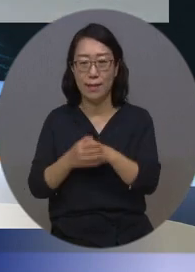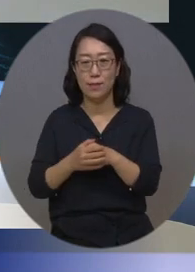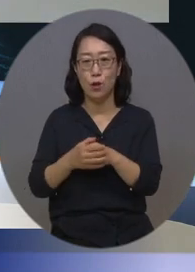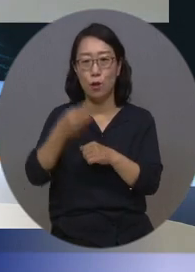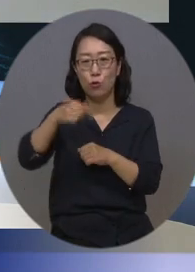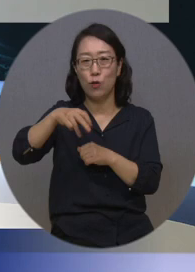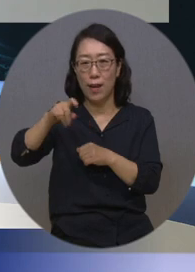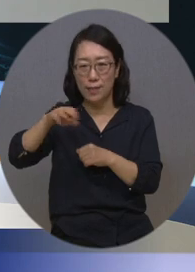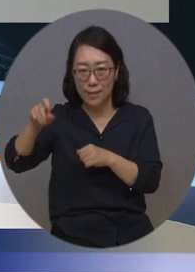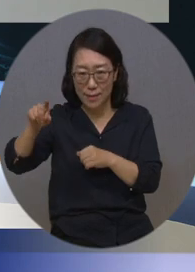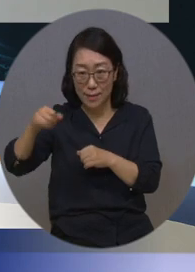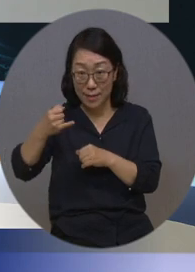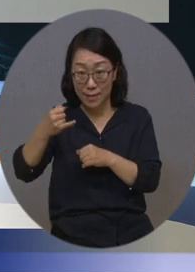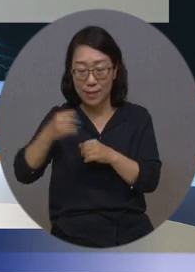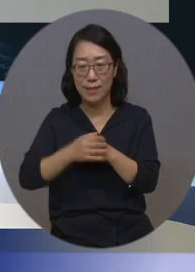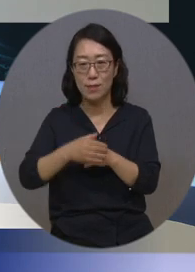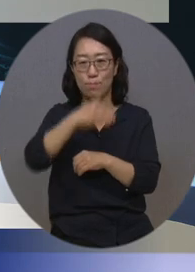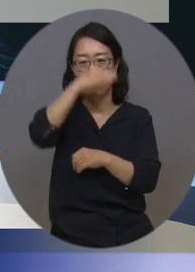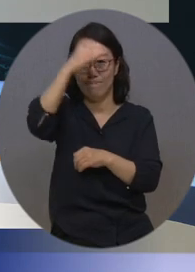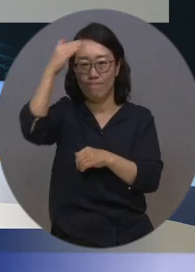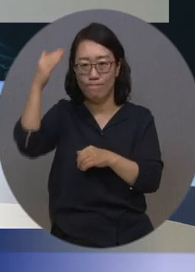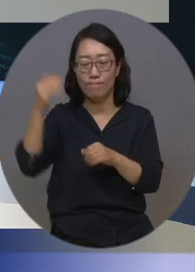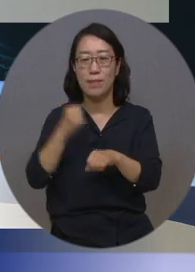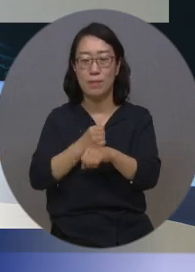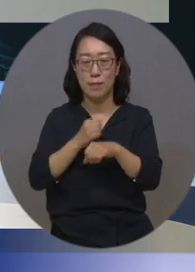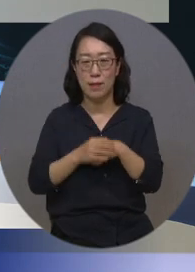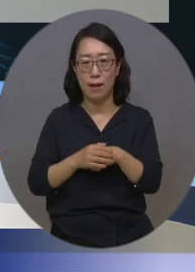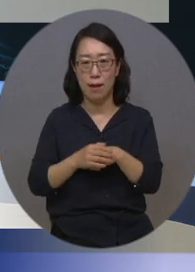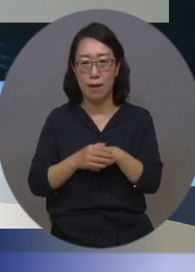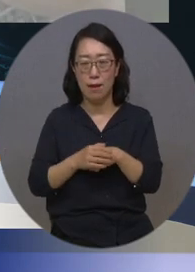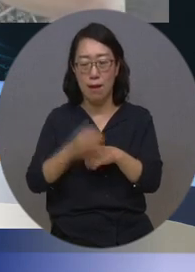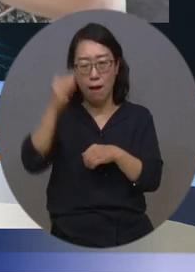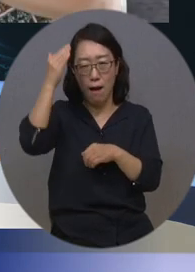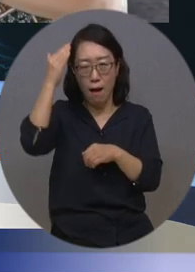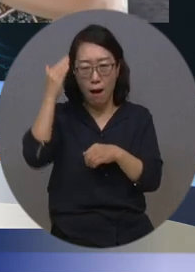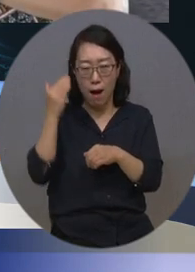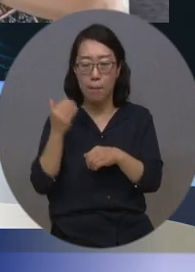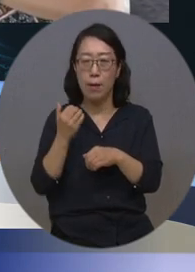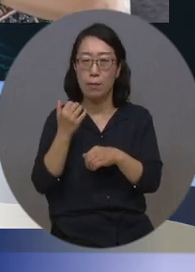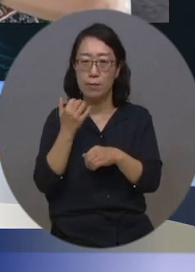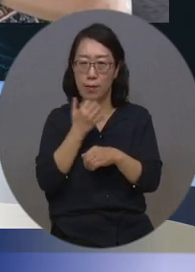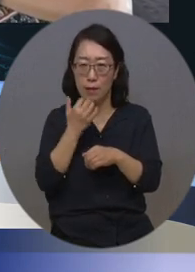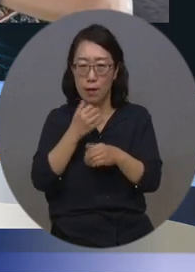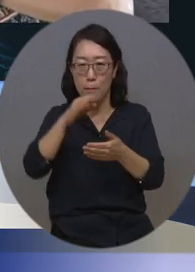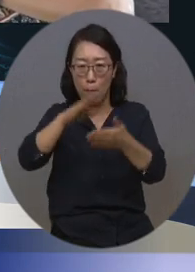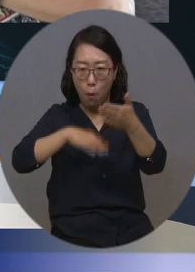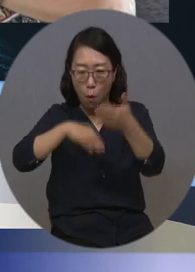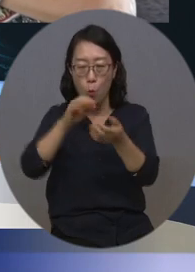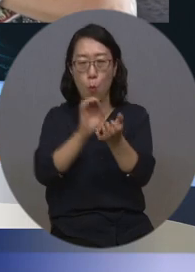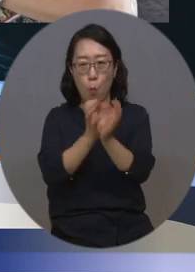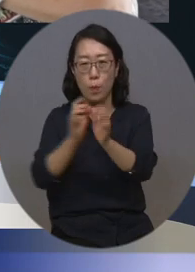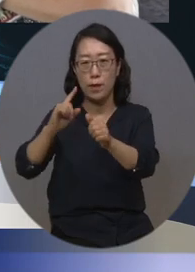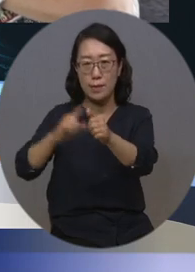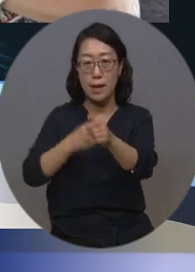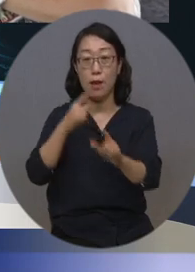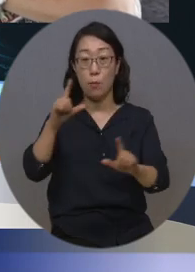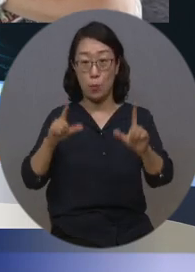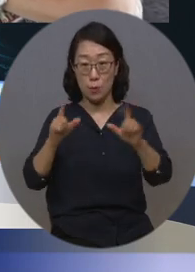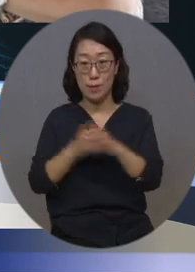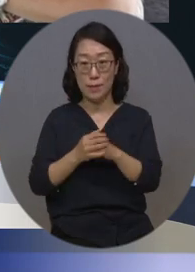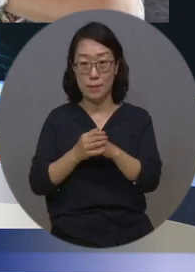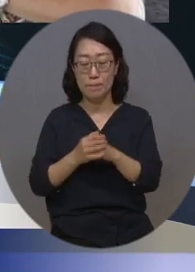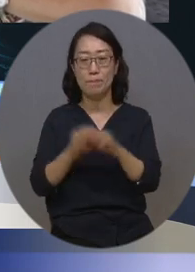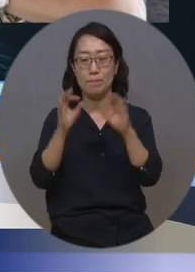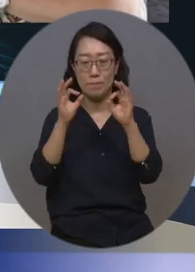갤러리에서 열렸습니다. 먹향기를 가득 머금은 꽃과 나무 등 우리 자연의 모습을 이소영 기자가